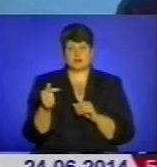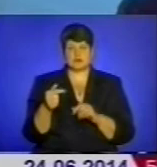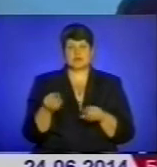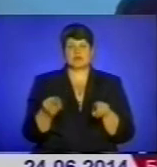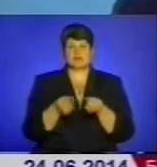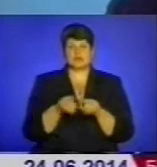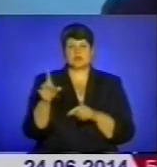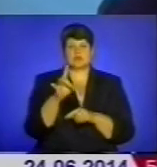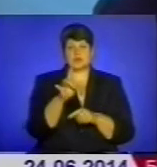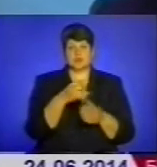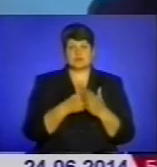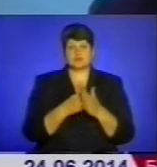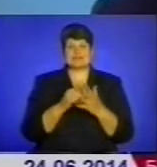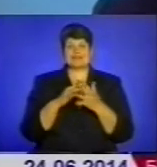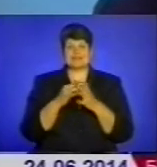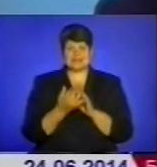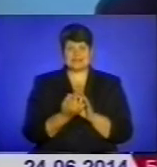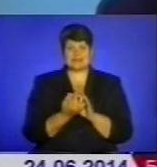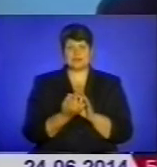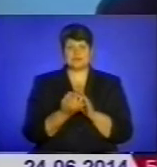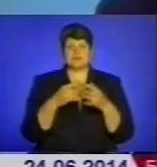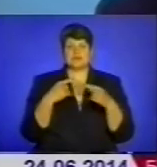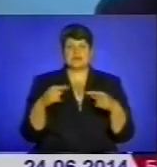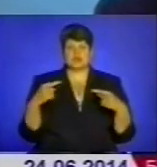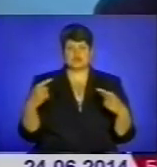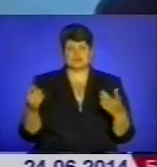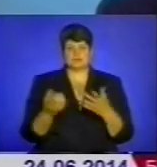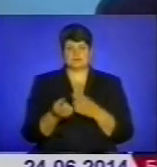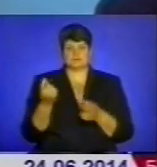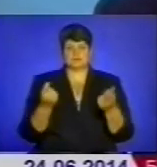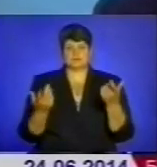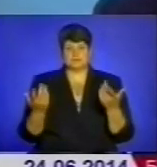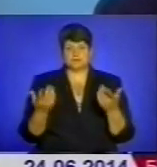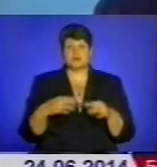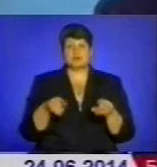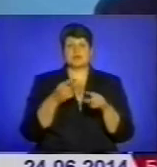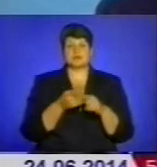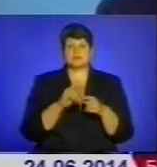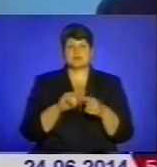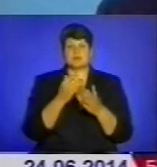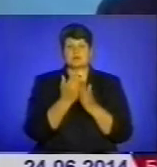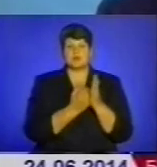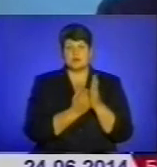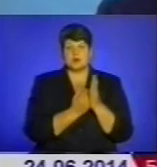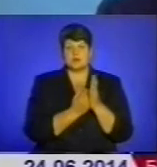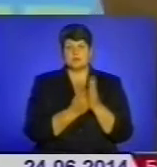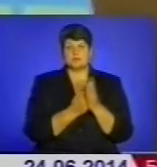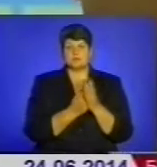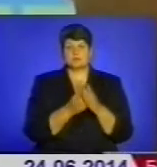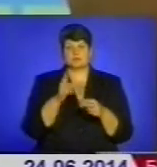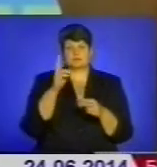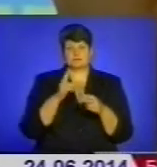районних бюджетів, сільських та інших джерел. Дана програма зараз на завершальній стадії.